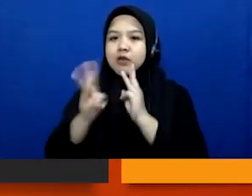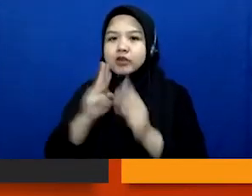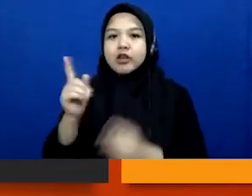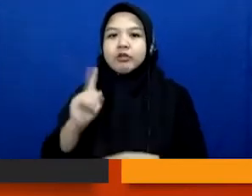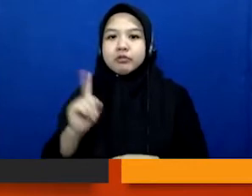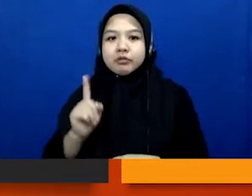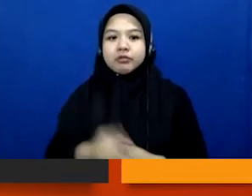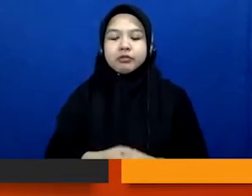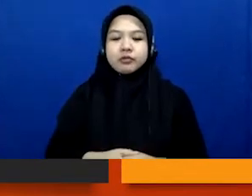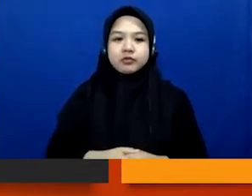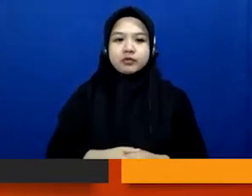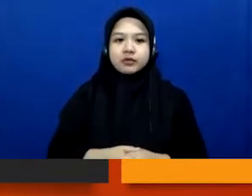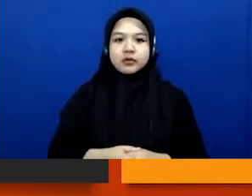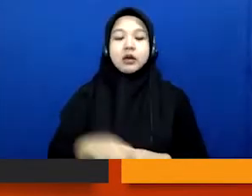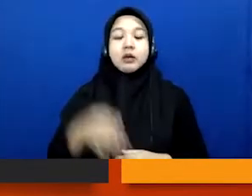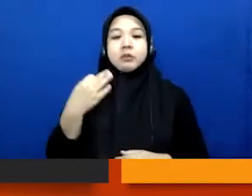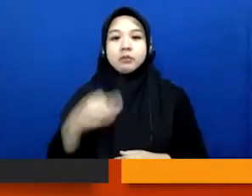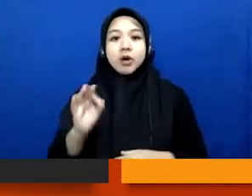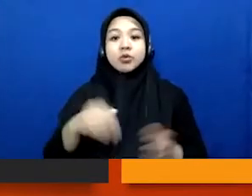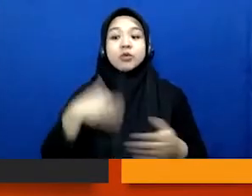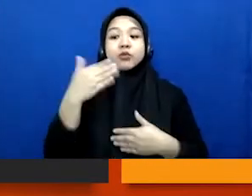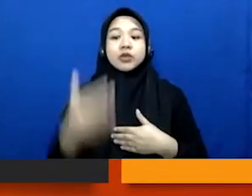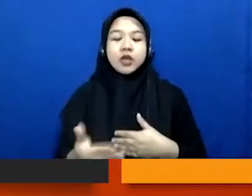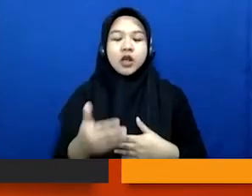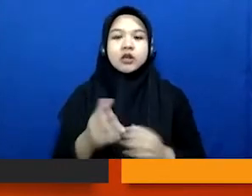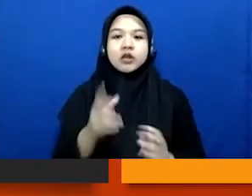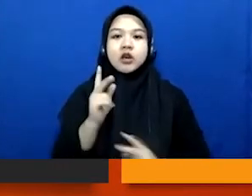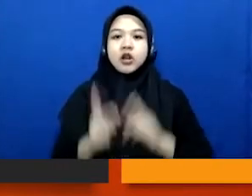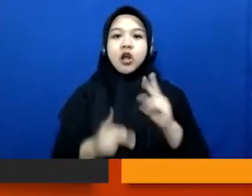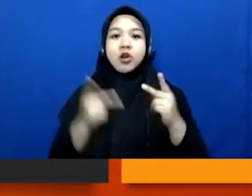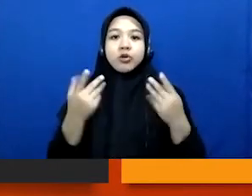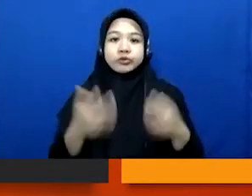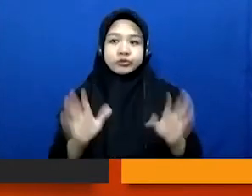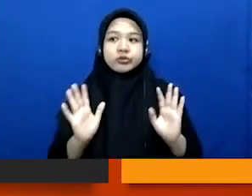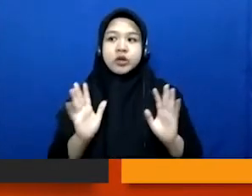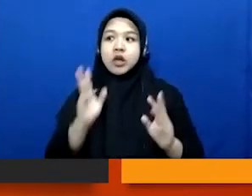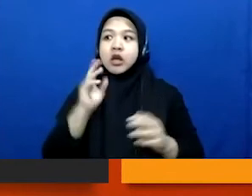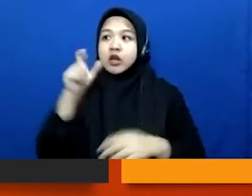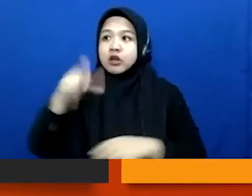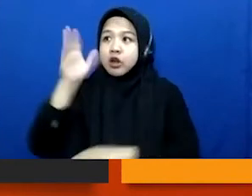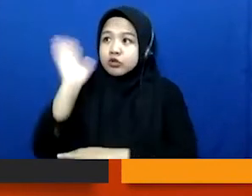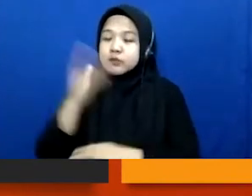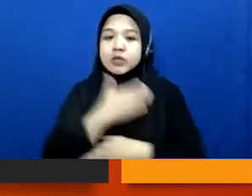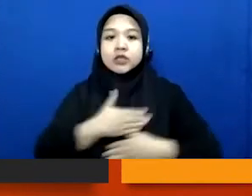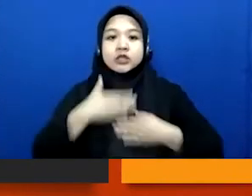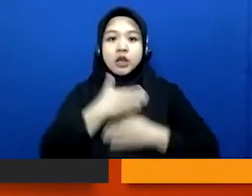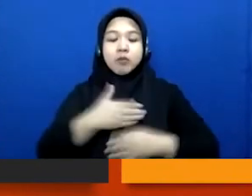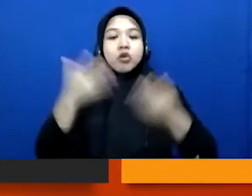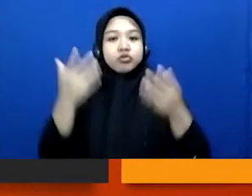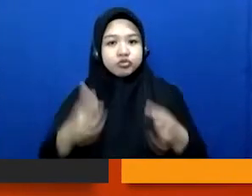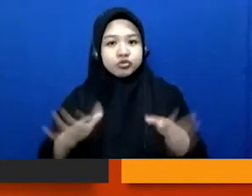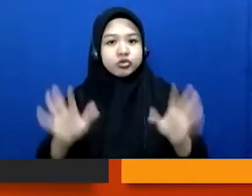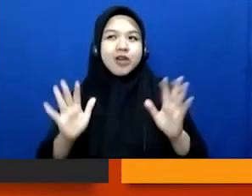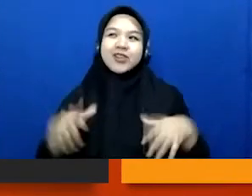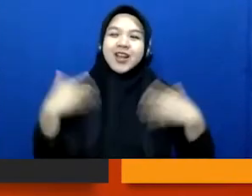aktornya gitu kan baru kemudian ketika sudah narasumber sudah nyaman gitu kan sudah